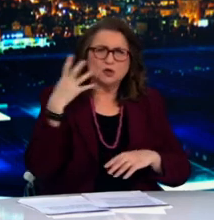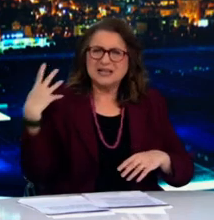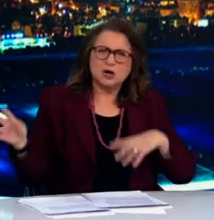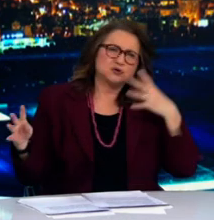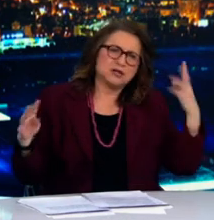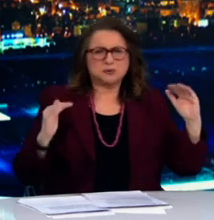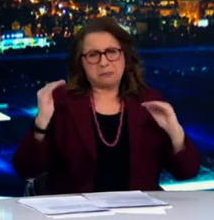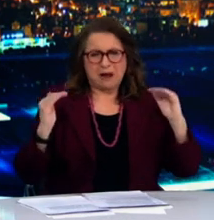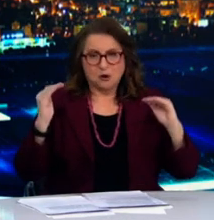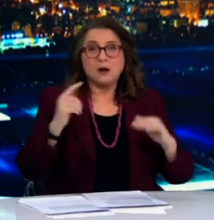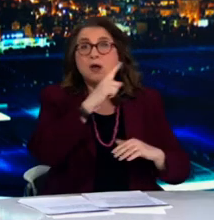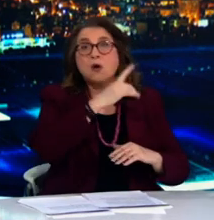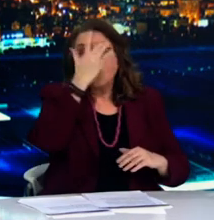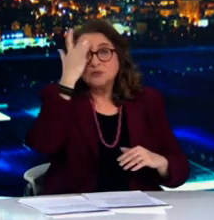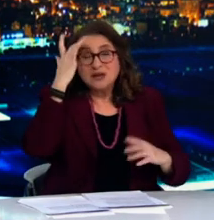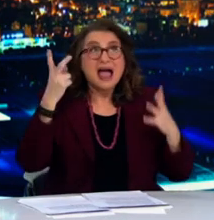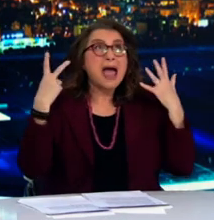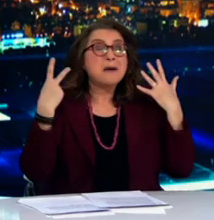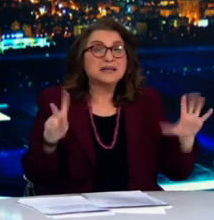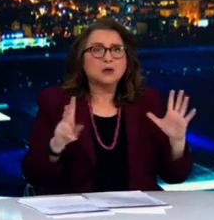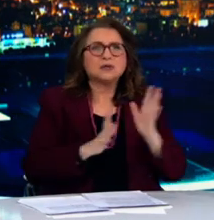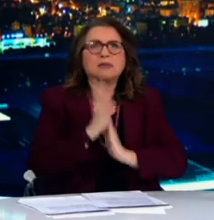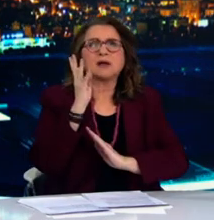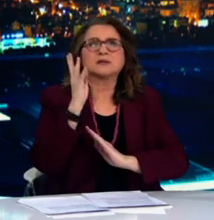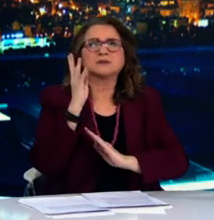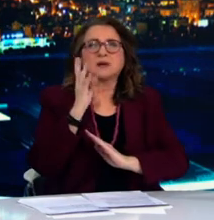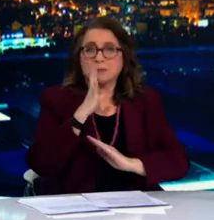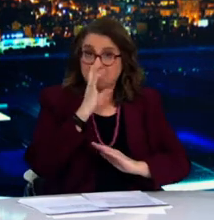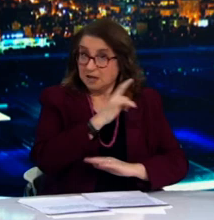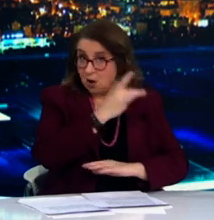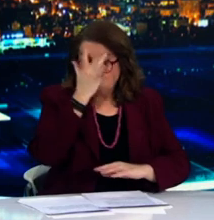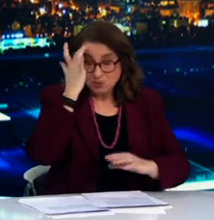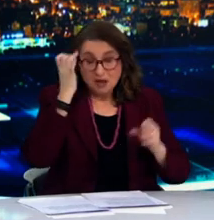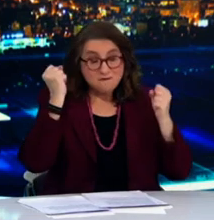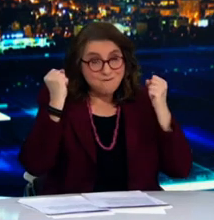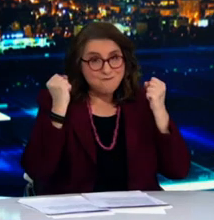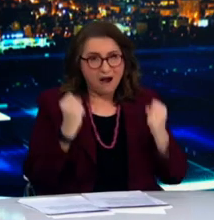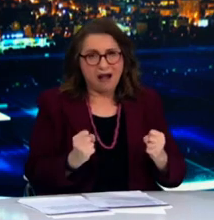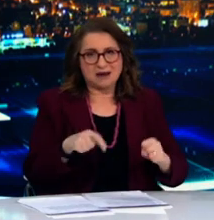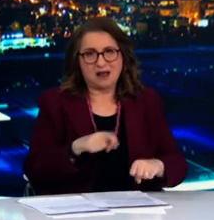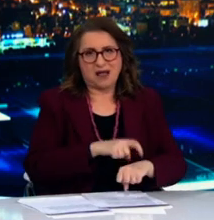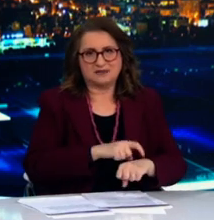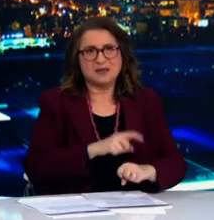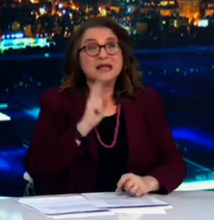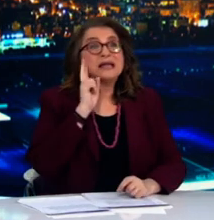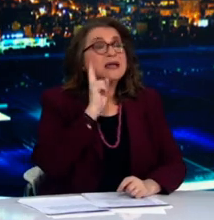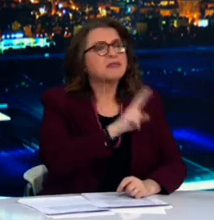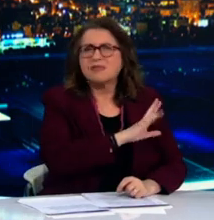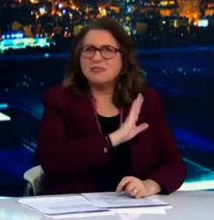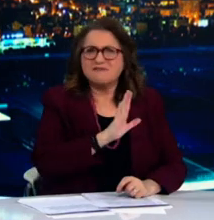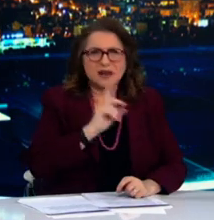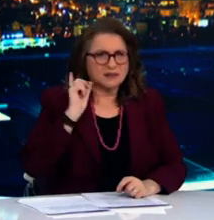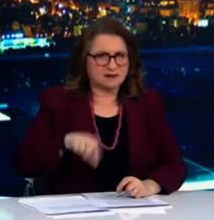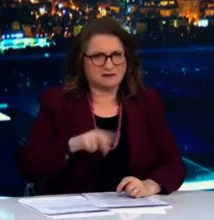εμφανές ότι η επιδημιολογική εικόνα της Κοζάνης είναι εξαιρετικά δύσκολη και ιδιαίτερα επιβαρημένη και δεν δείχνει το παραμικρό σημείο σαν σταθεροποίησης.